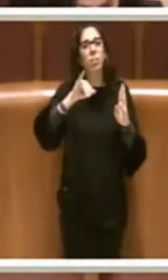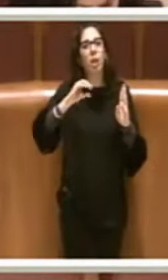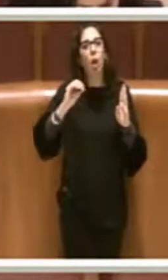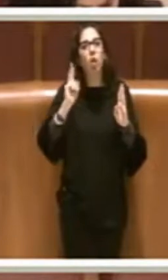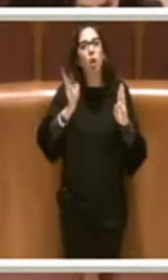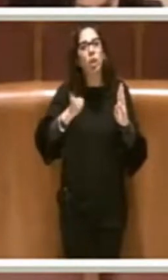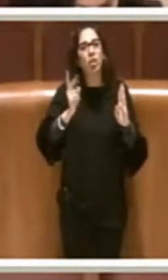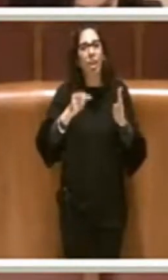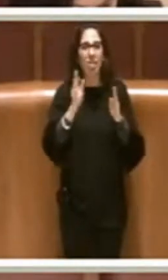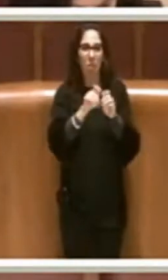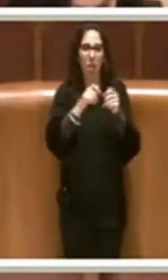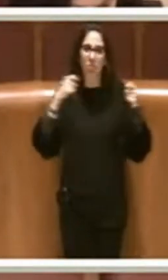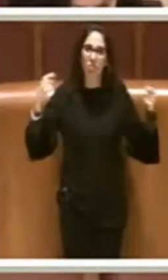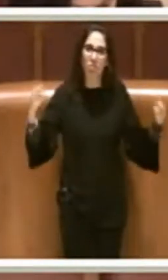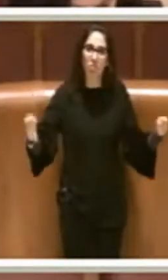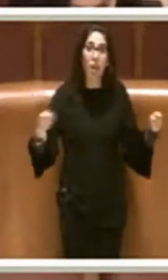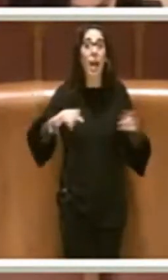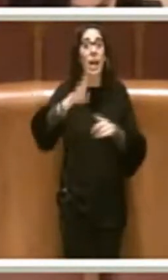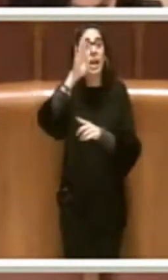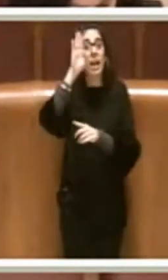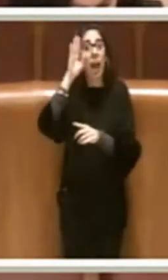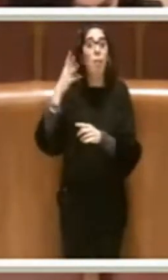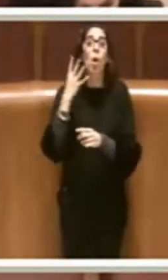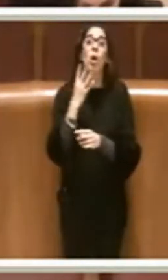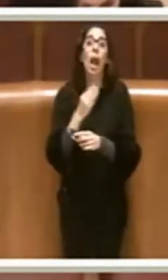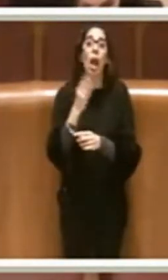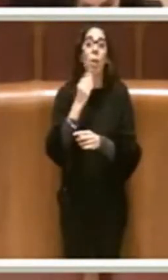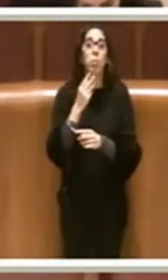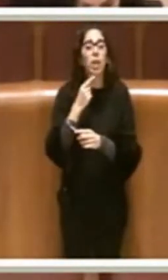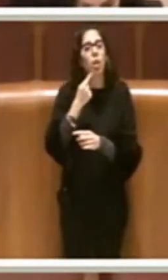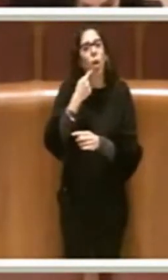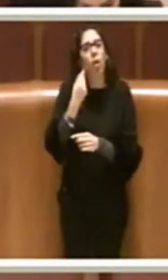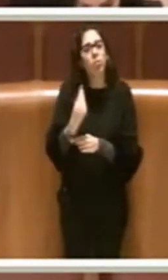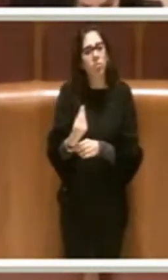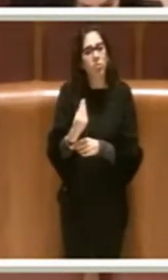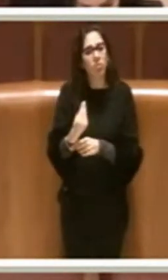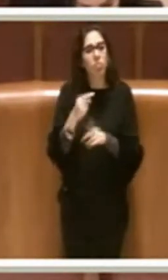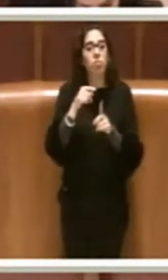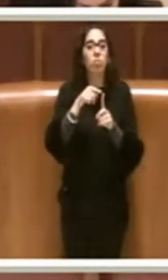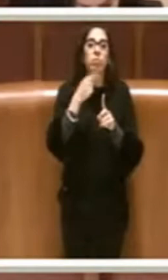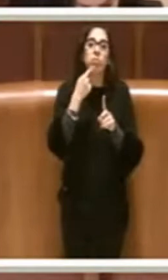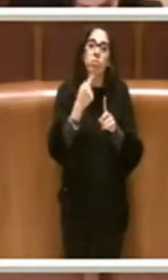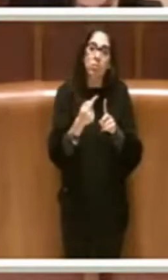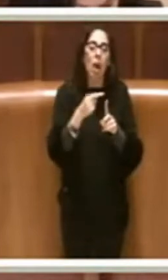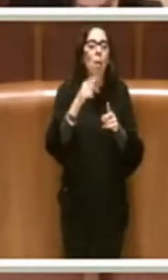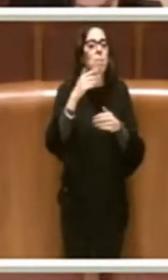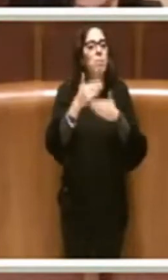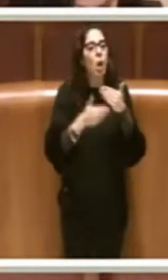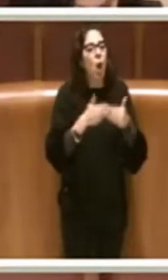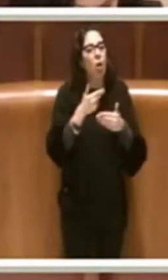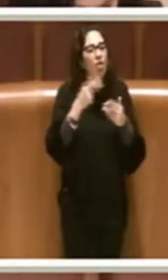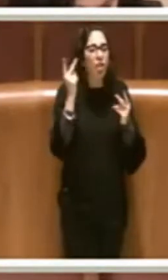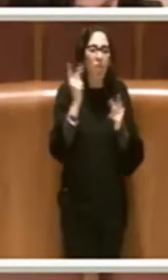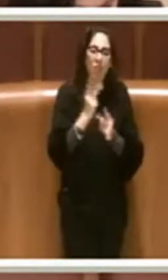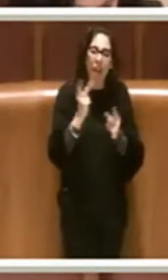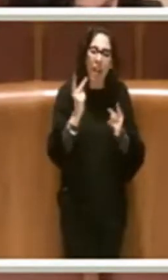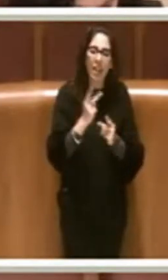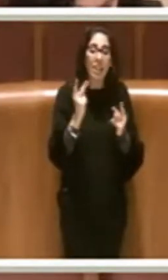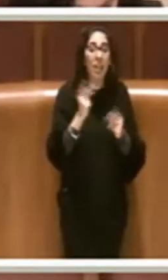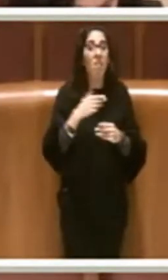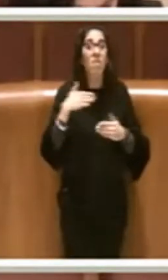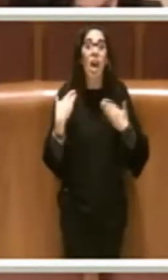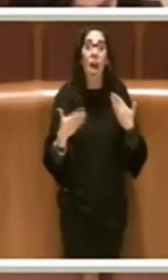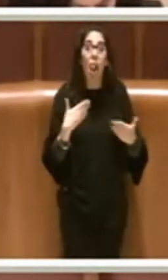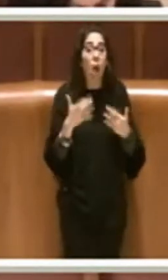E il capo rabbino ha detto testualmente che il processo di verità non sarà né rapido né